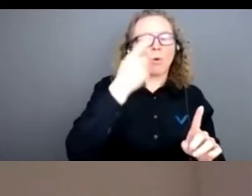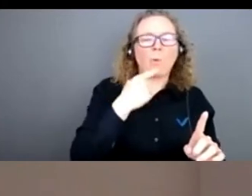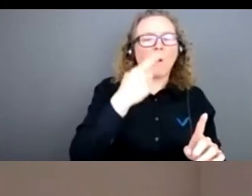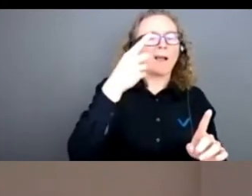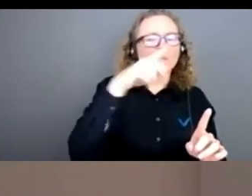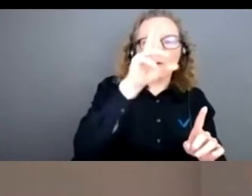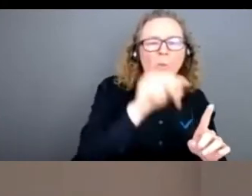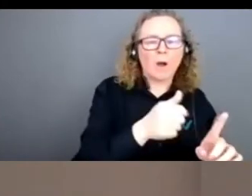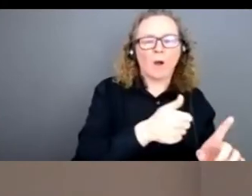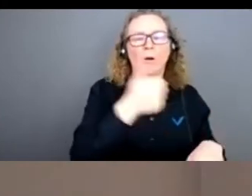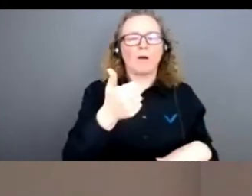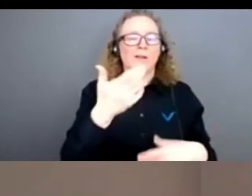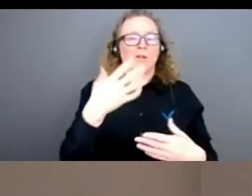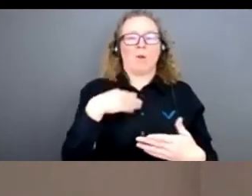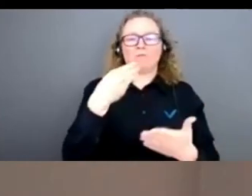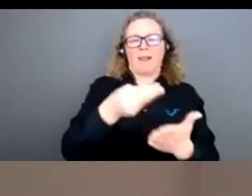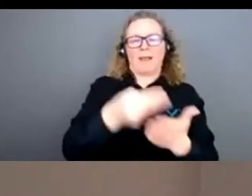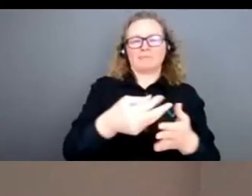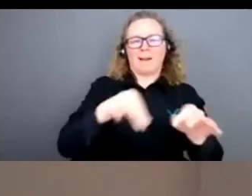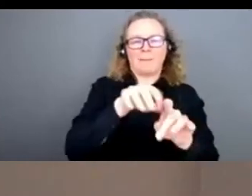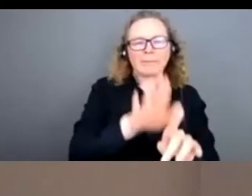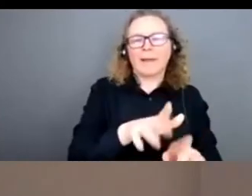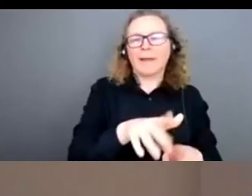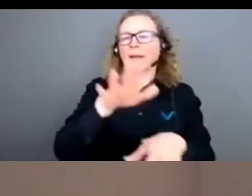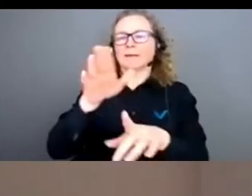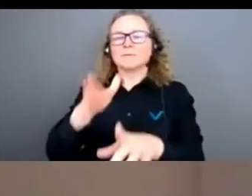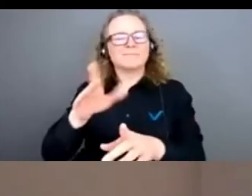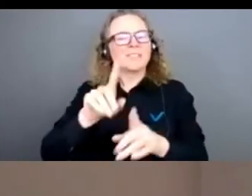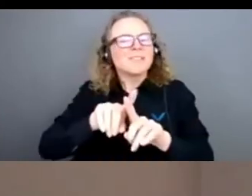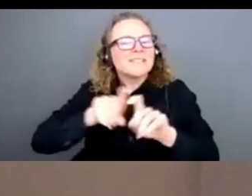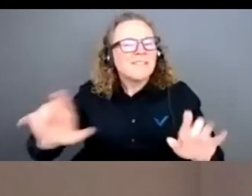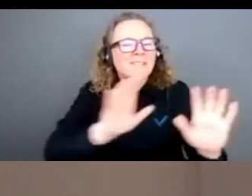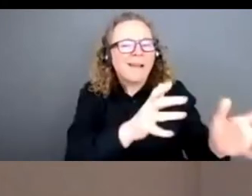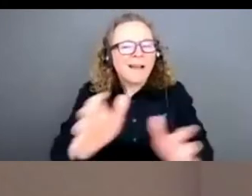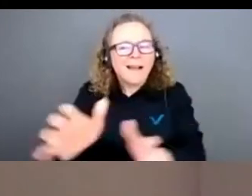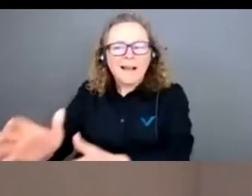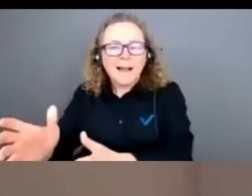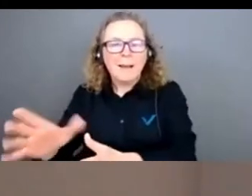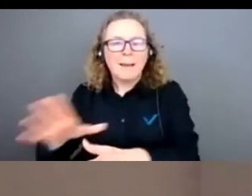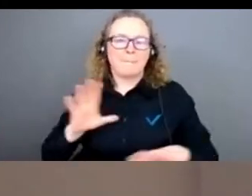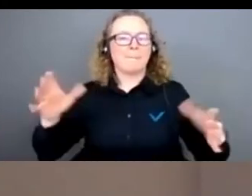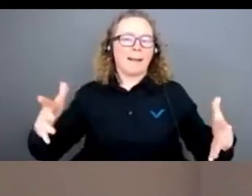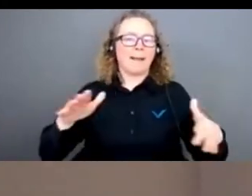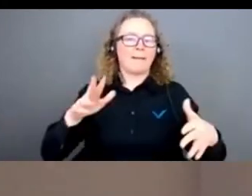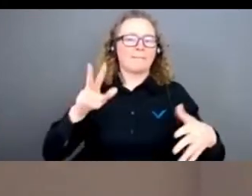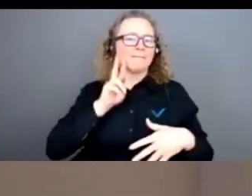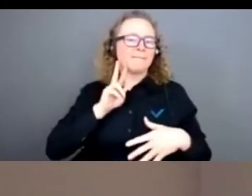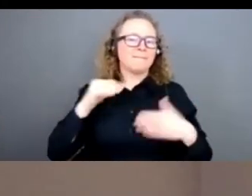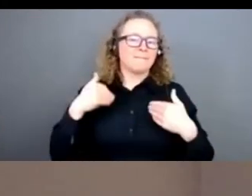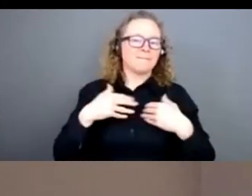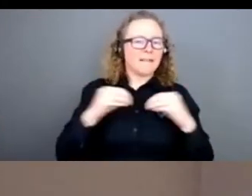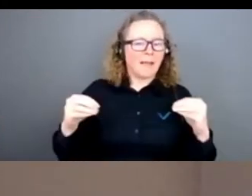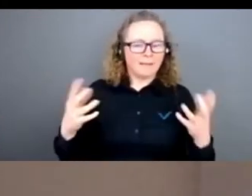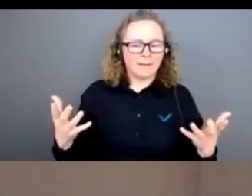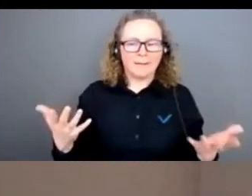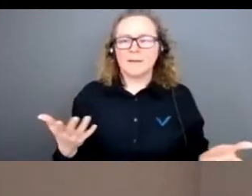juives, sur l'hindouisme. On a des gens qui sont très partisans de l'approche intersectionnelle, d'autres qui sont plus réticents. a des